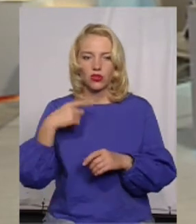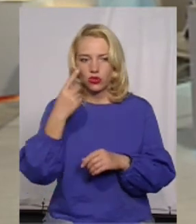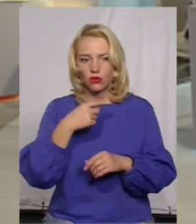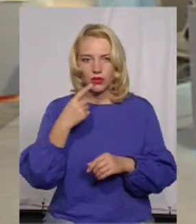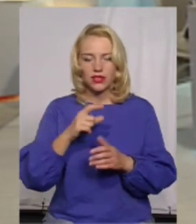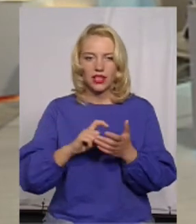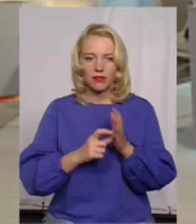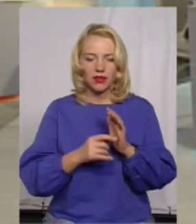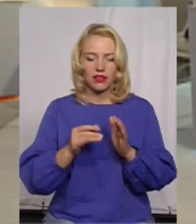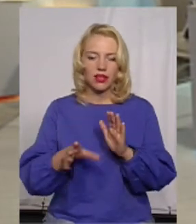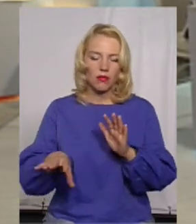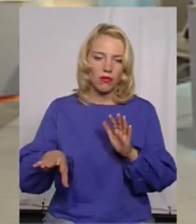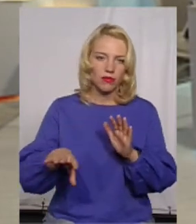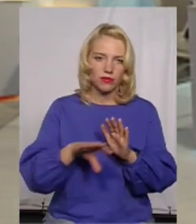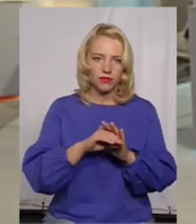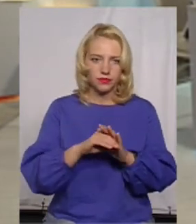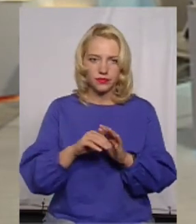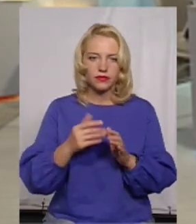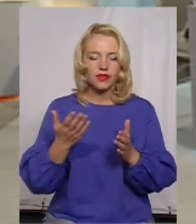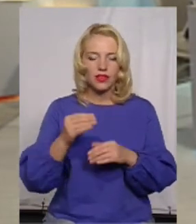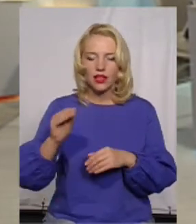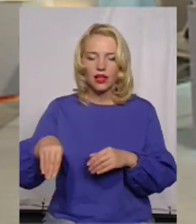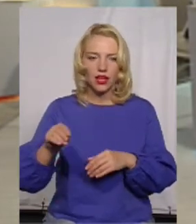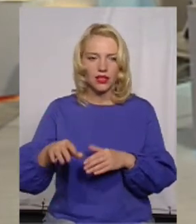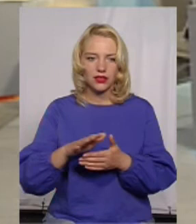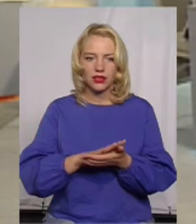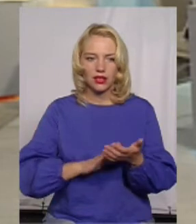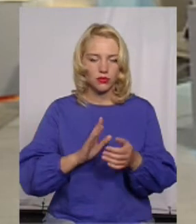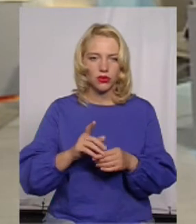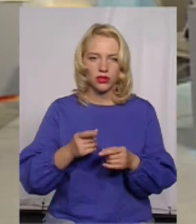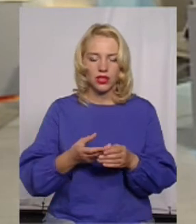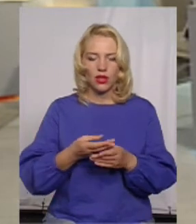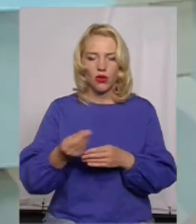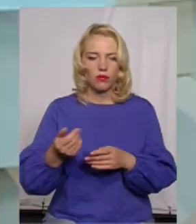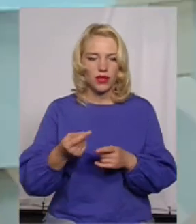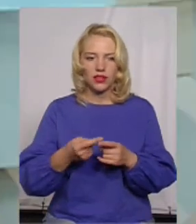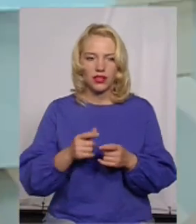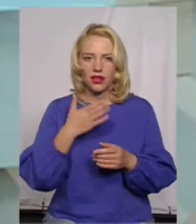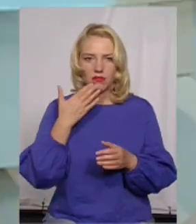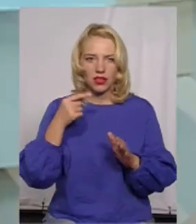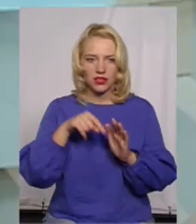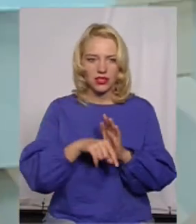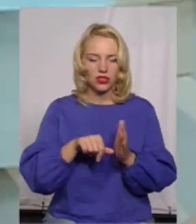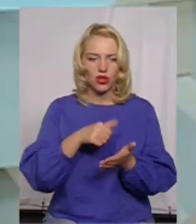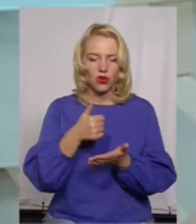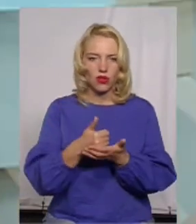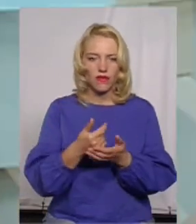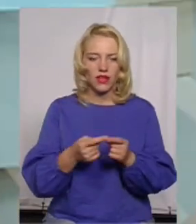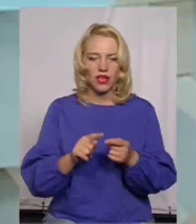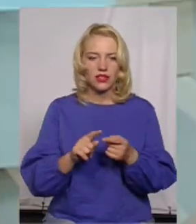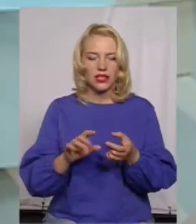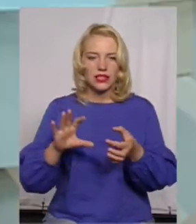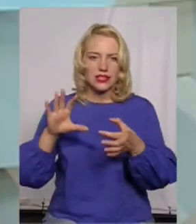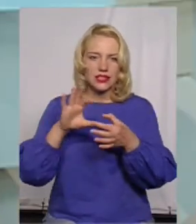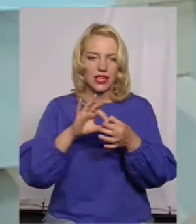Ну, і провести таким чином оплату. Тобто, з якої кредитної картки там далі буде проводитися оплата? Головне, щоб ці гроші були на Головне, бо воно